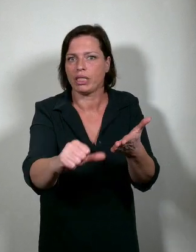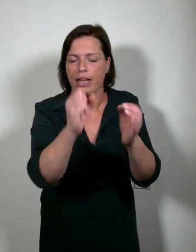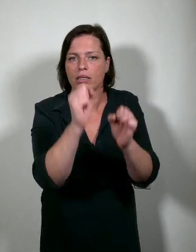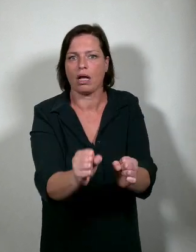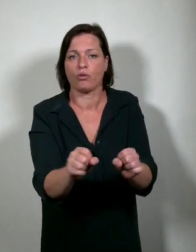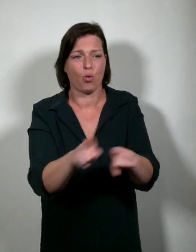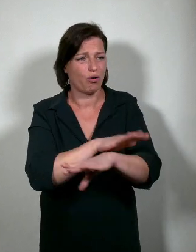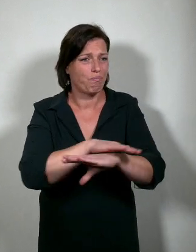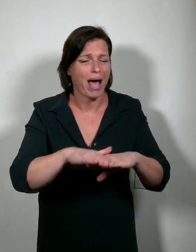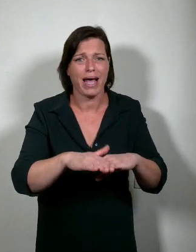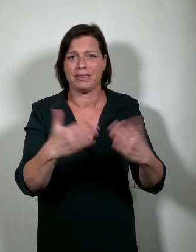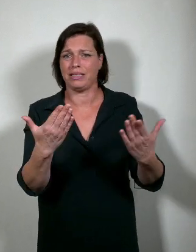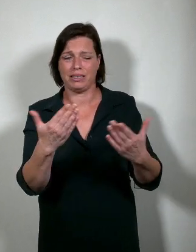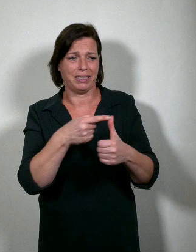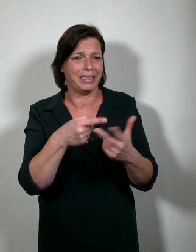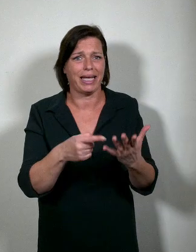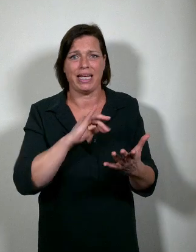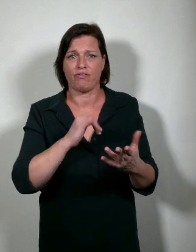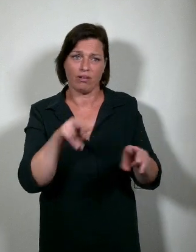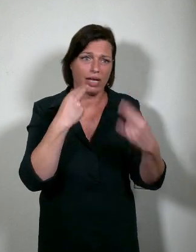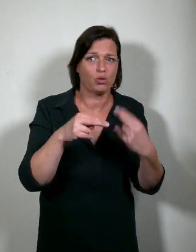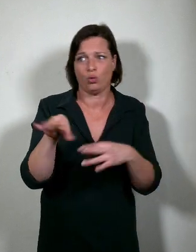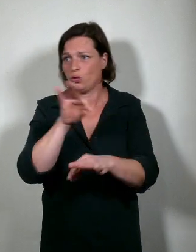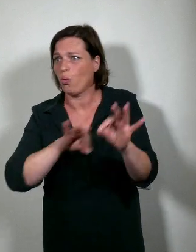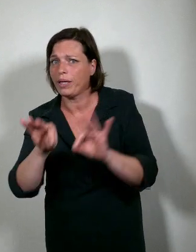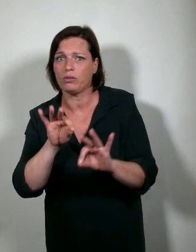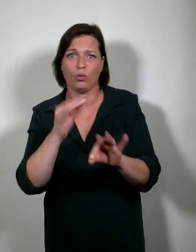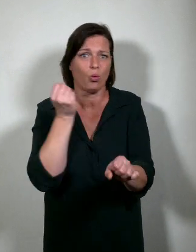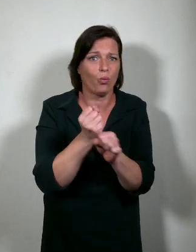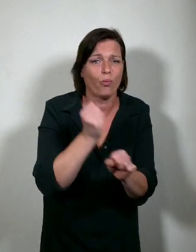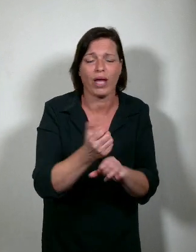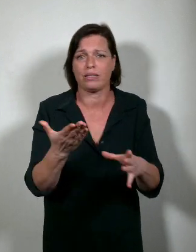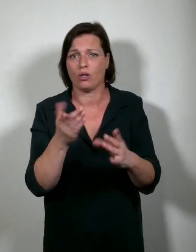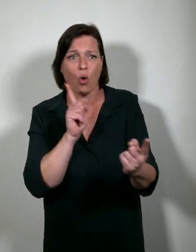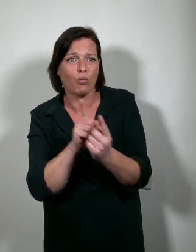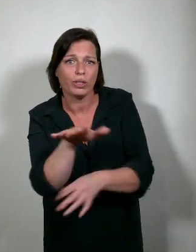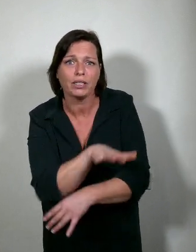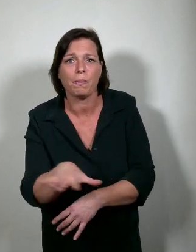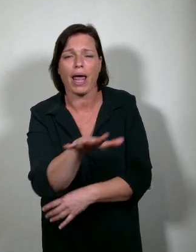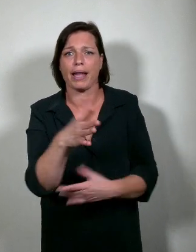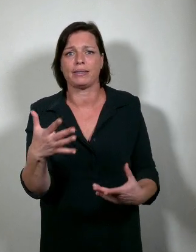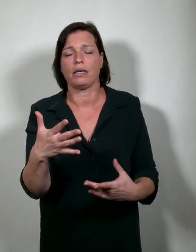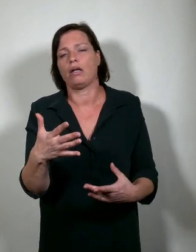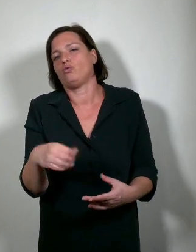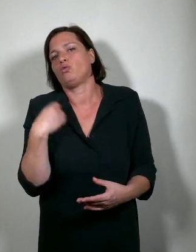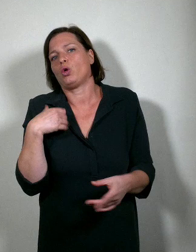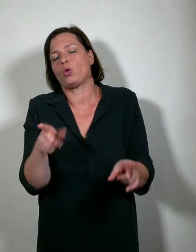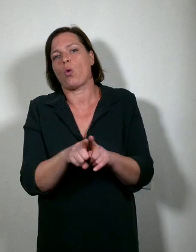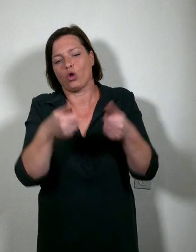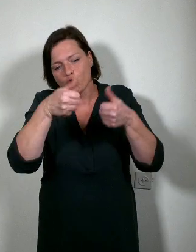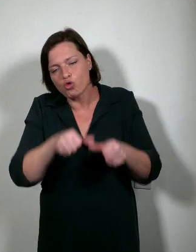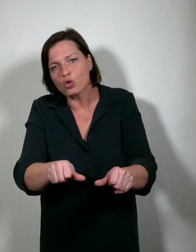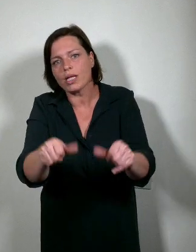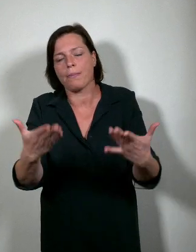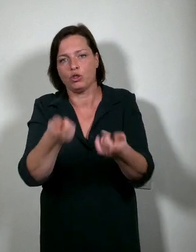te vinden zijn. Restos, winkels, werk- en ontmoedingsplekken. En vanzelfsprekend ook duurzaam